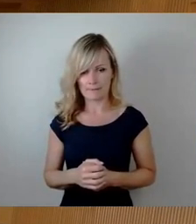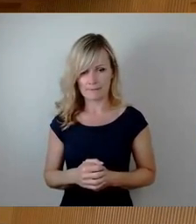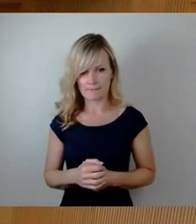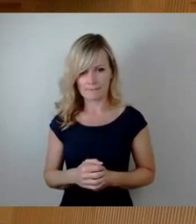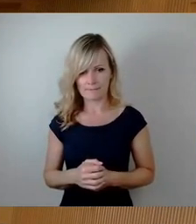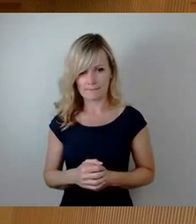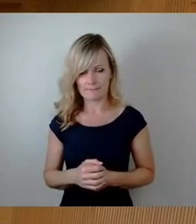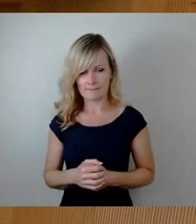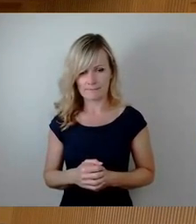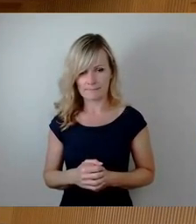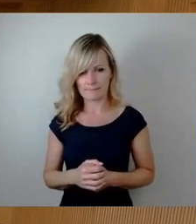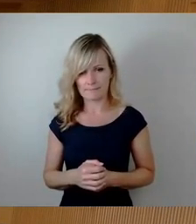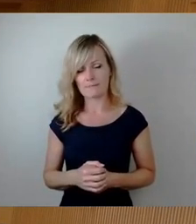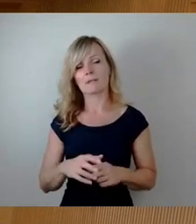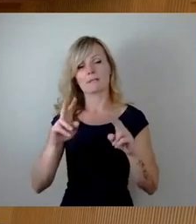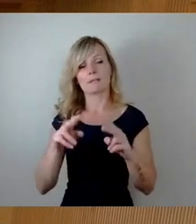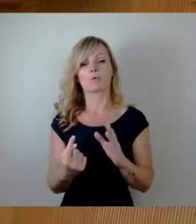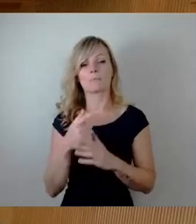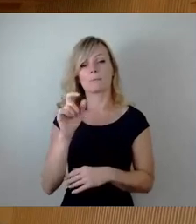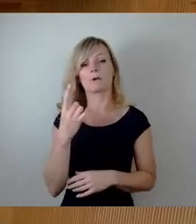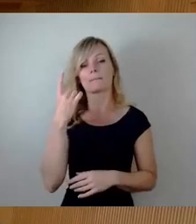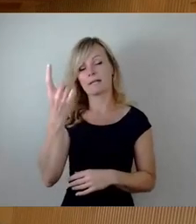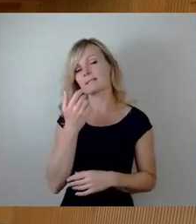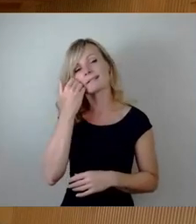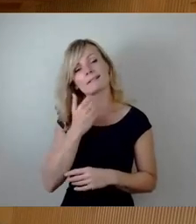Sehr geehrter Herr Oberbürgermeister, liebe Kolleginnen und Kollegen,